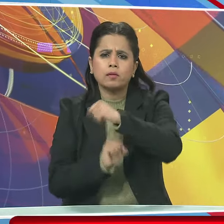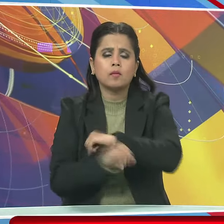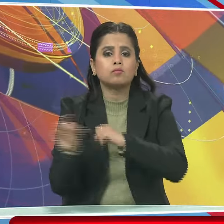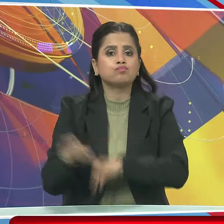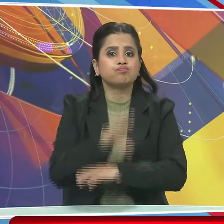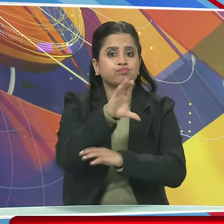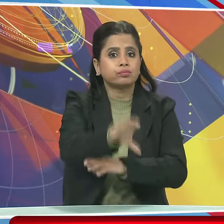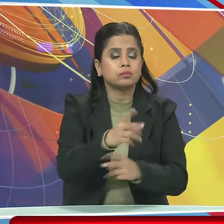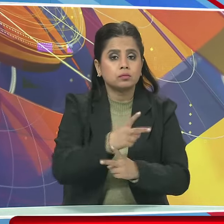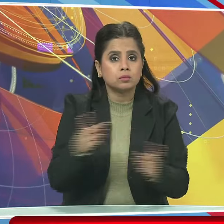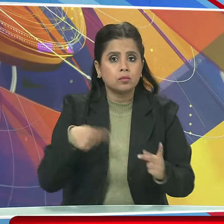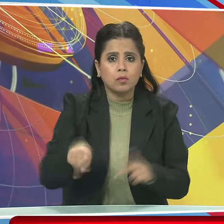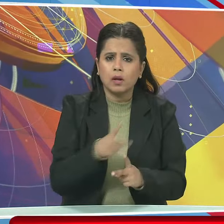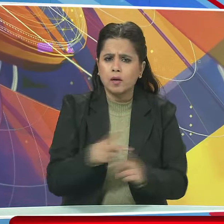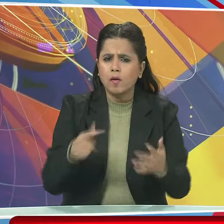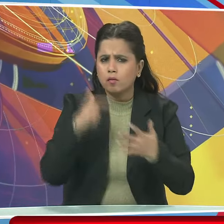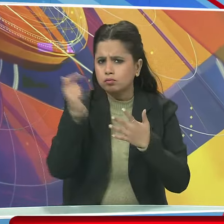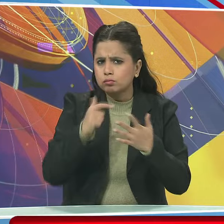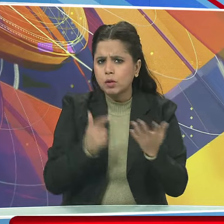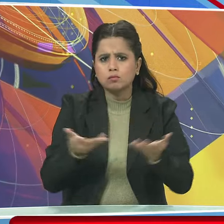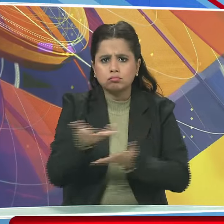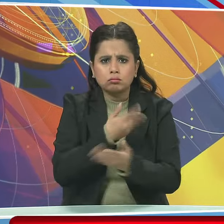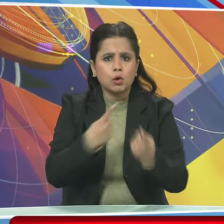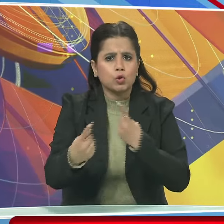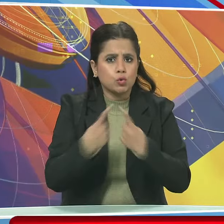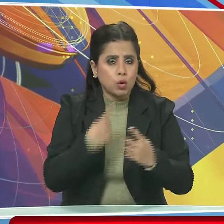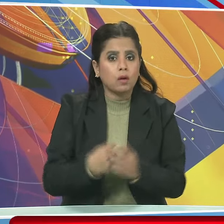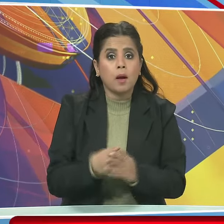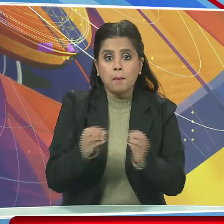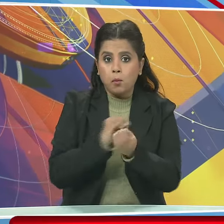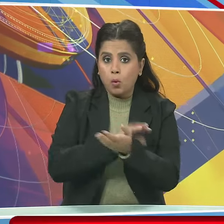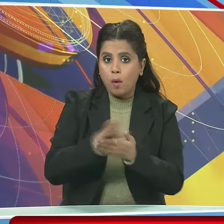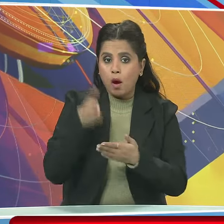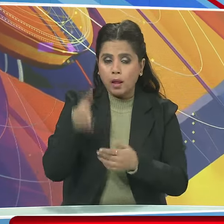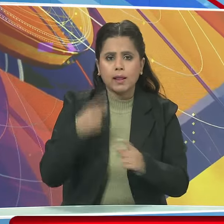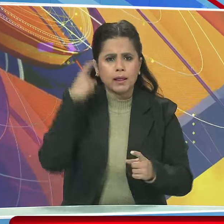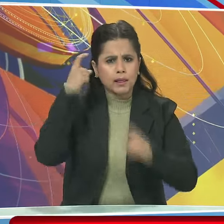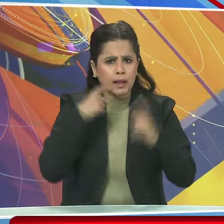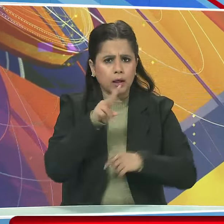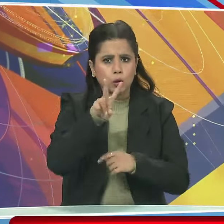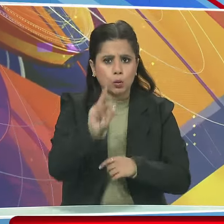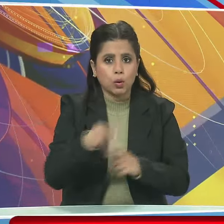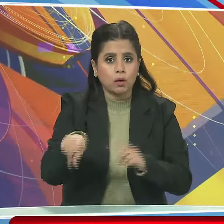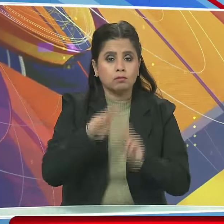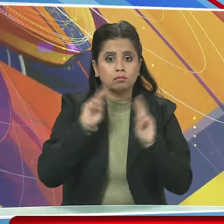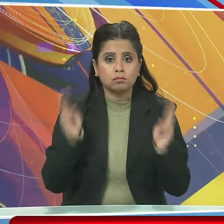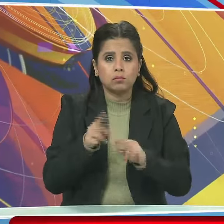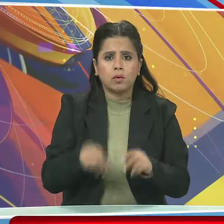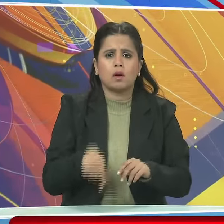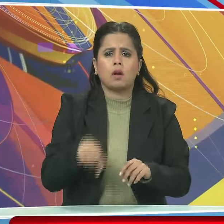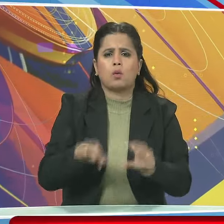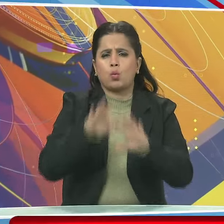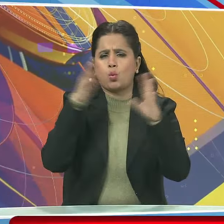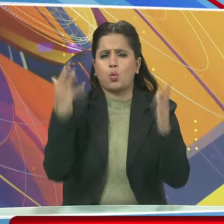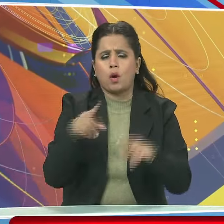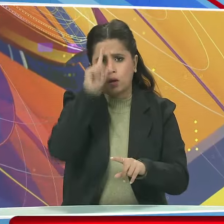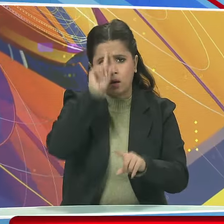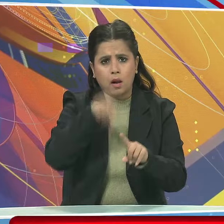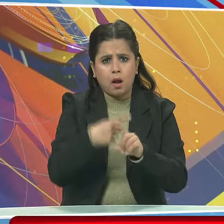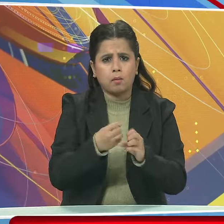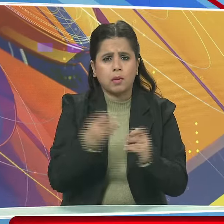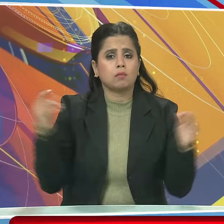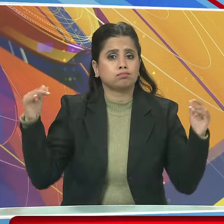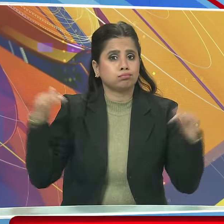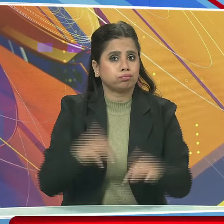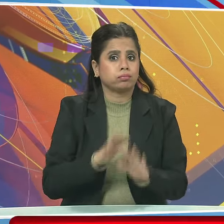निवेश के तमाम पहलूओं पर बात चीत भोपाल में थिंक 20 की बैठक में दुनिया भर के विशेश शग्य हुए